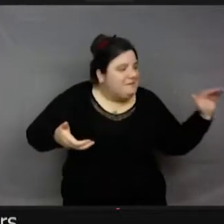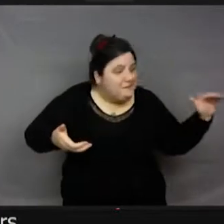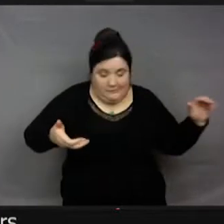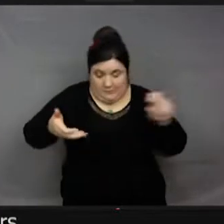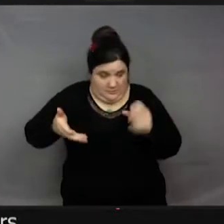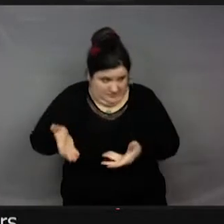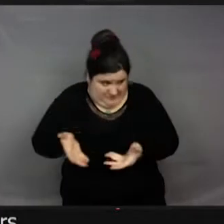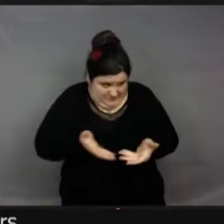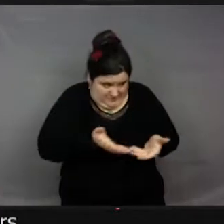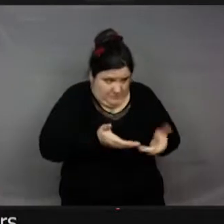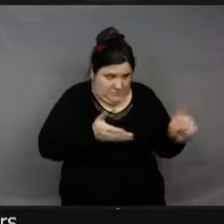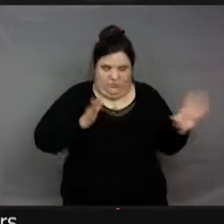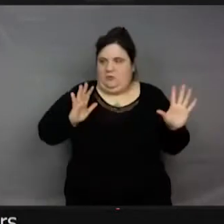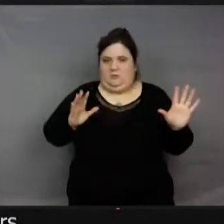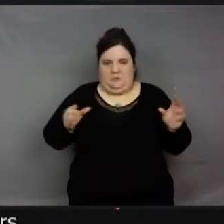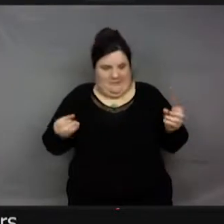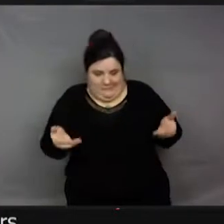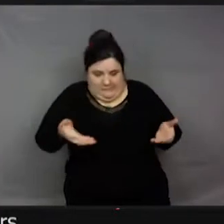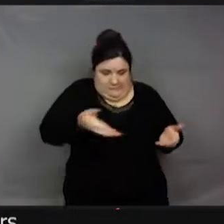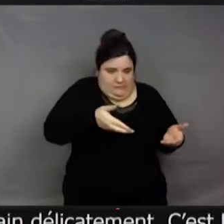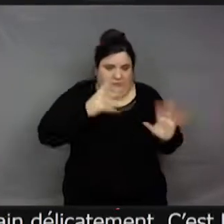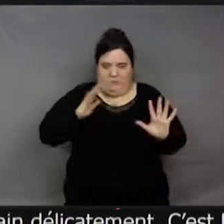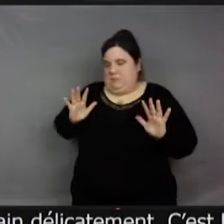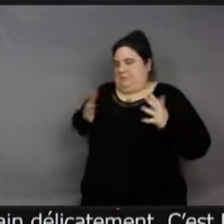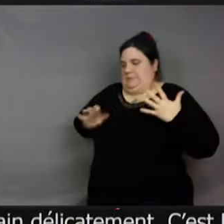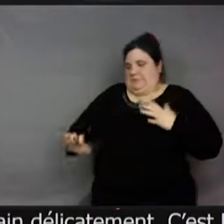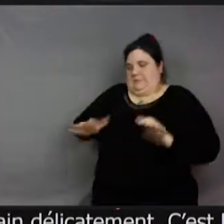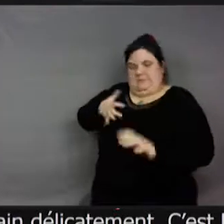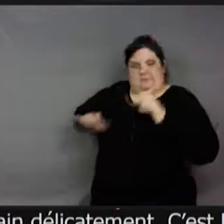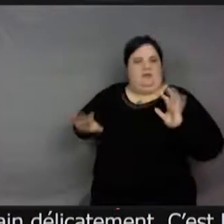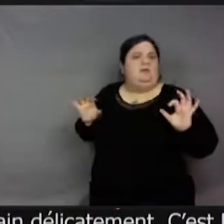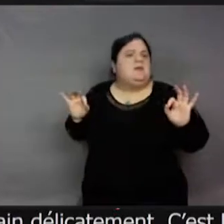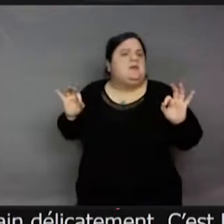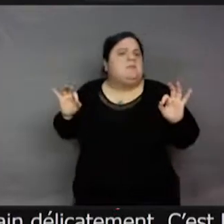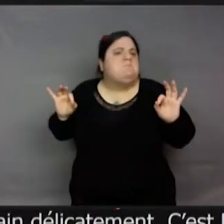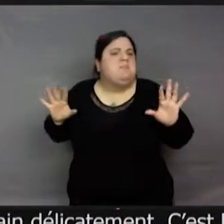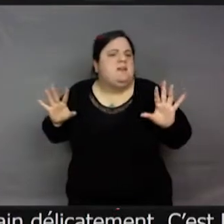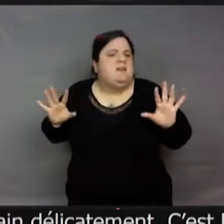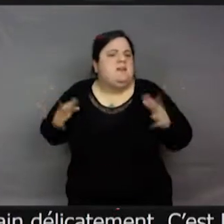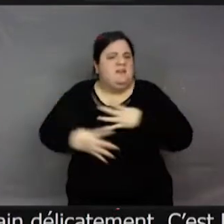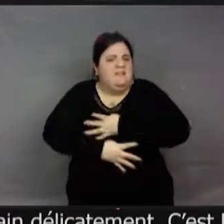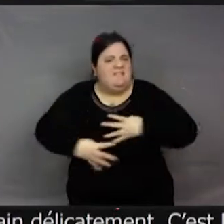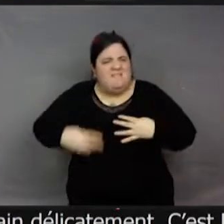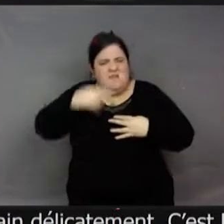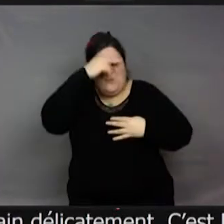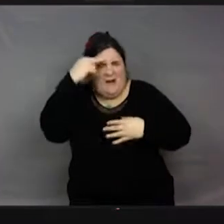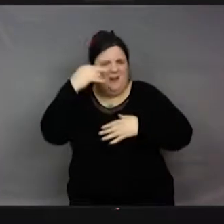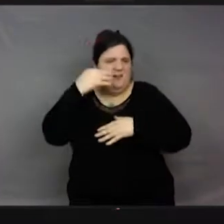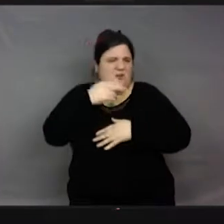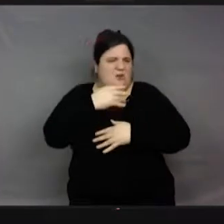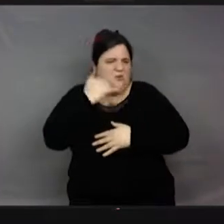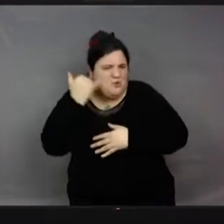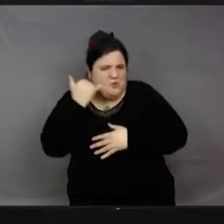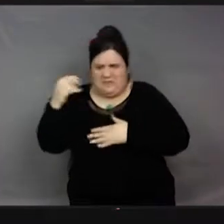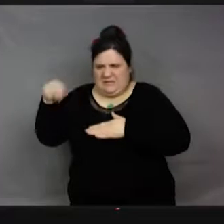n'y arrive. C'est-à elle ressemble tellement à un frelon. Ils ont beau la voir dans ma main ne rien me faire, j'ai beau leur dire c'est une